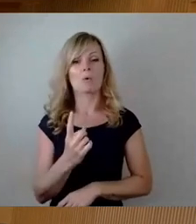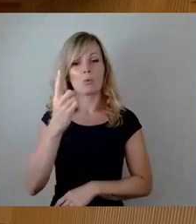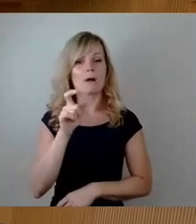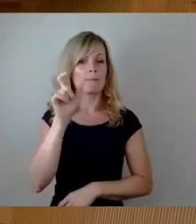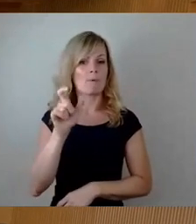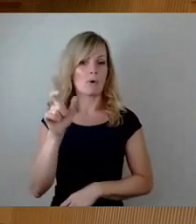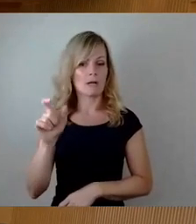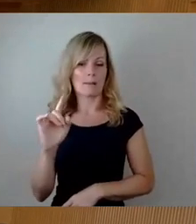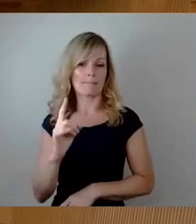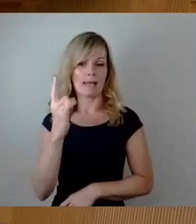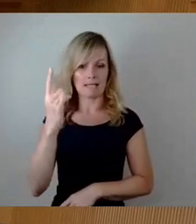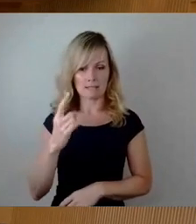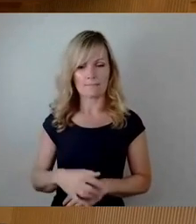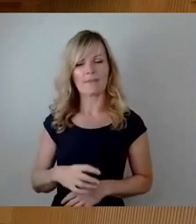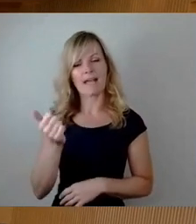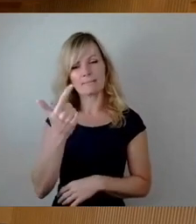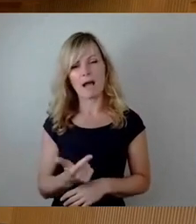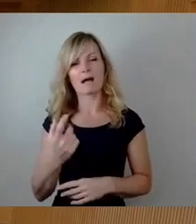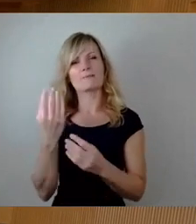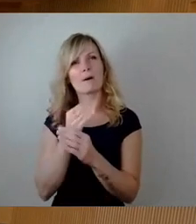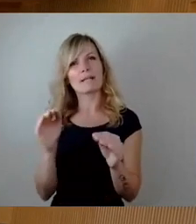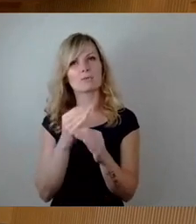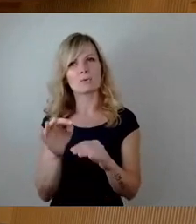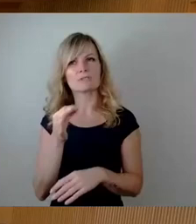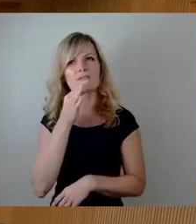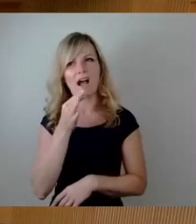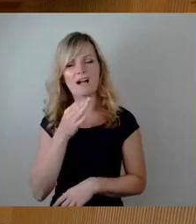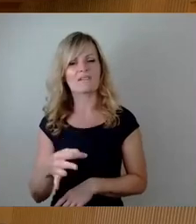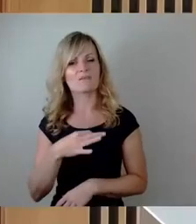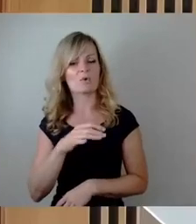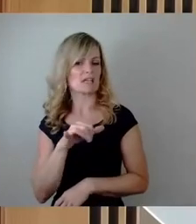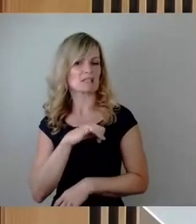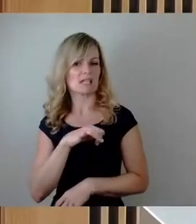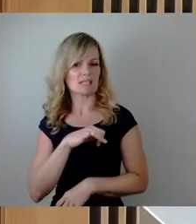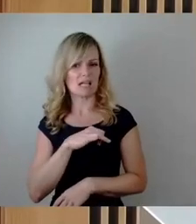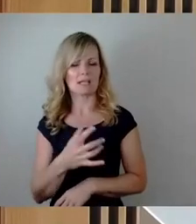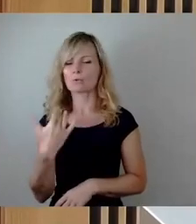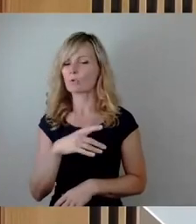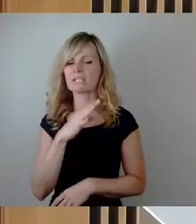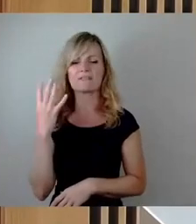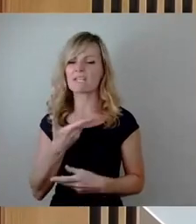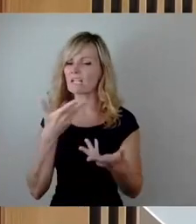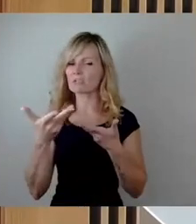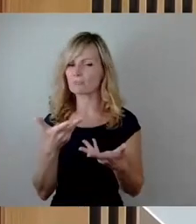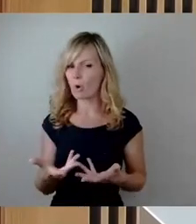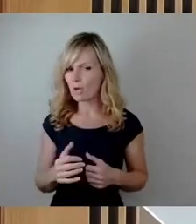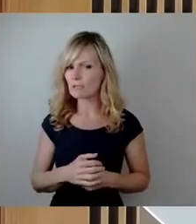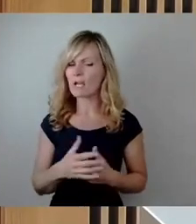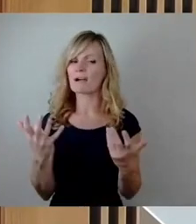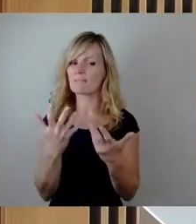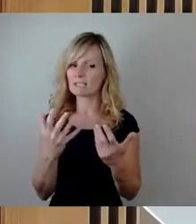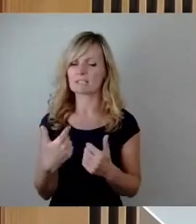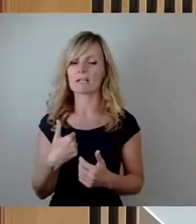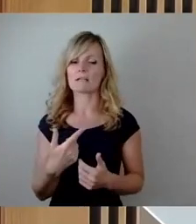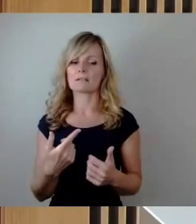Informationsfragen werden mal interessant noch, wo wir darüber noch nicht so viel gesprochen haben. Zunächst mal würde mich